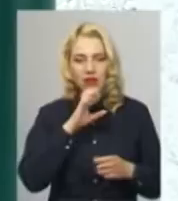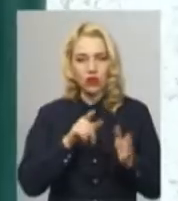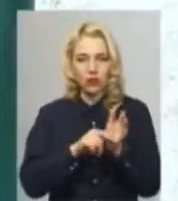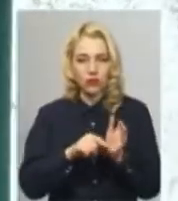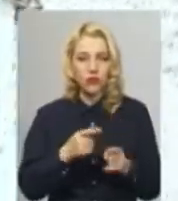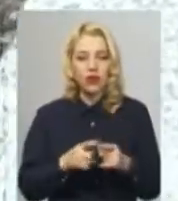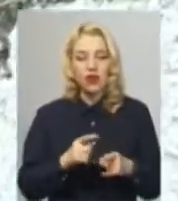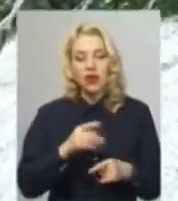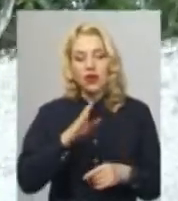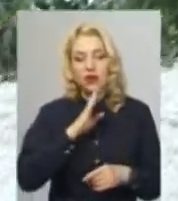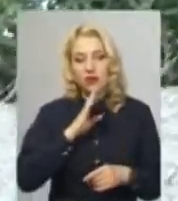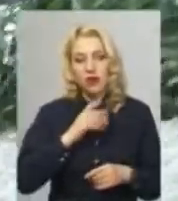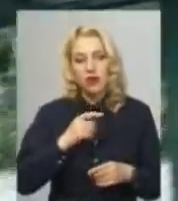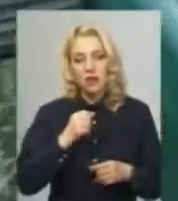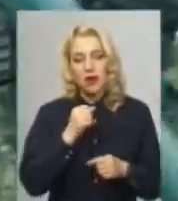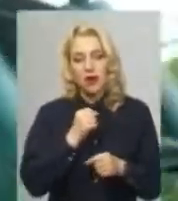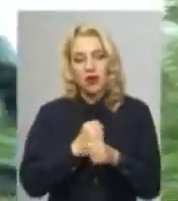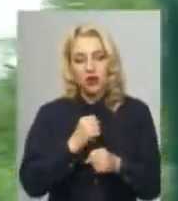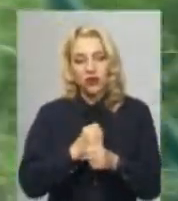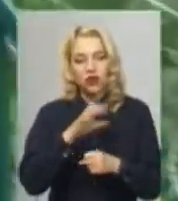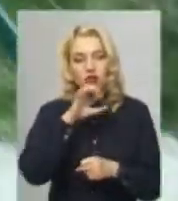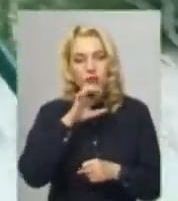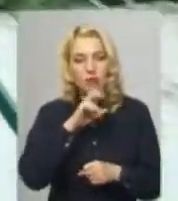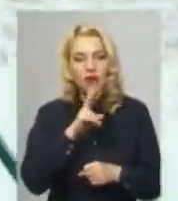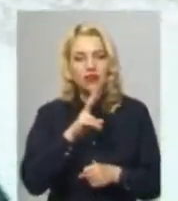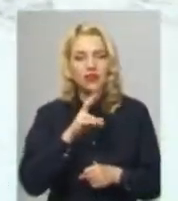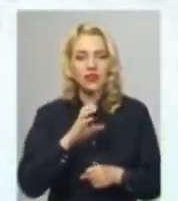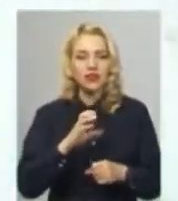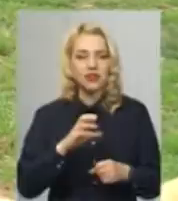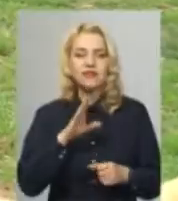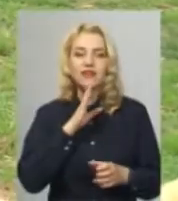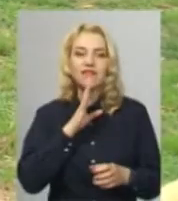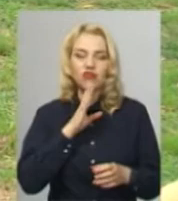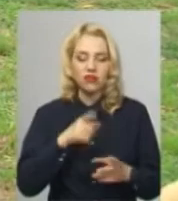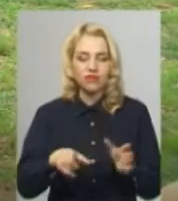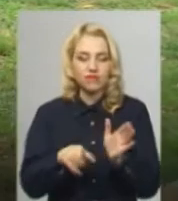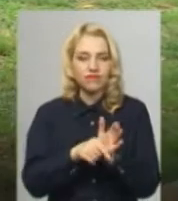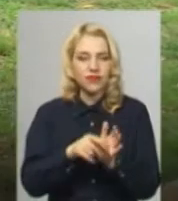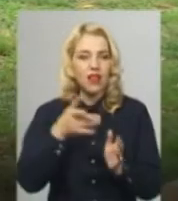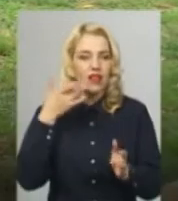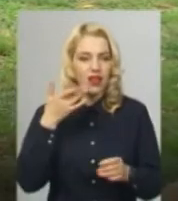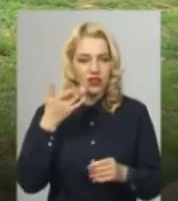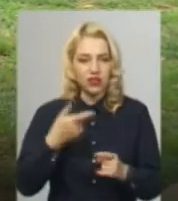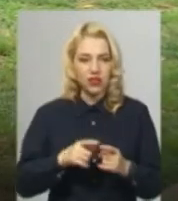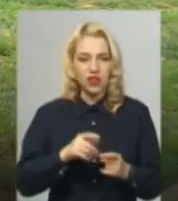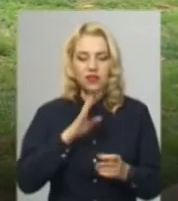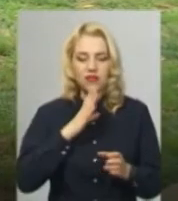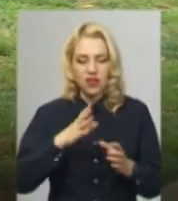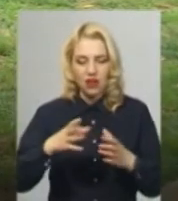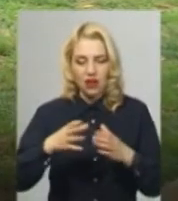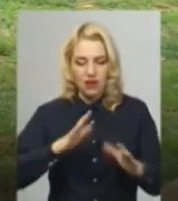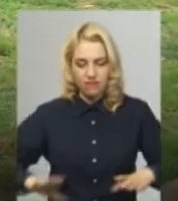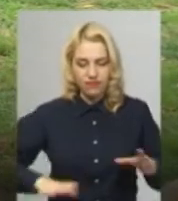працювати із собаками-дівчатками їй набагато легше. Вона швидко знаходить з ними спільну мову. Для мене, наприклад, дівчинка набагато краще піддається.